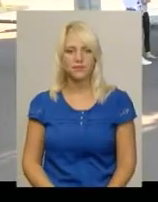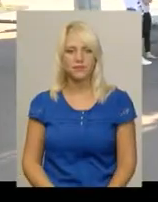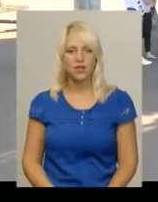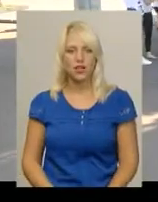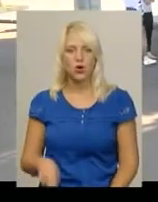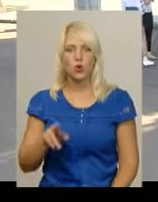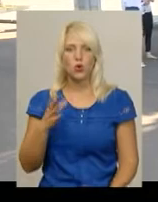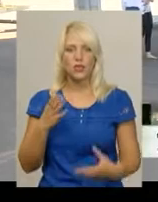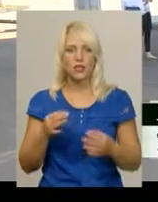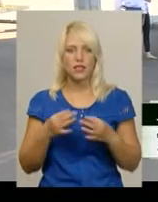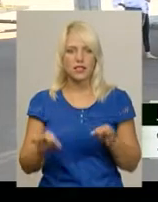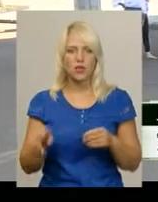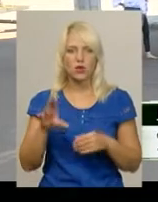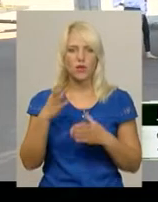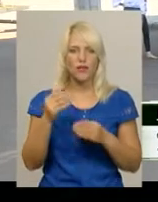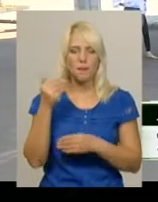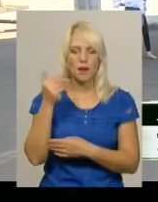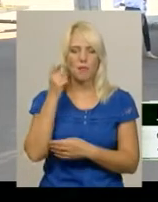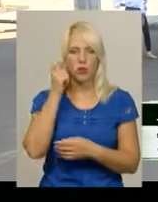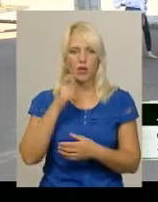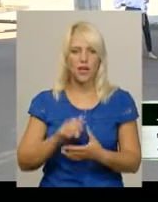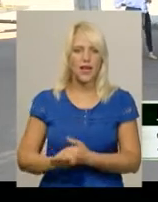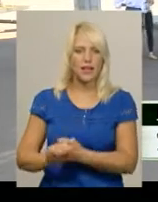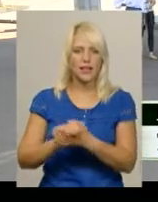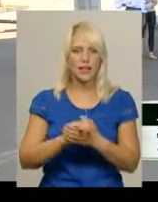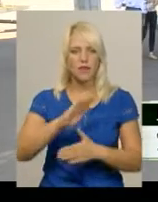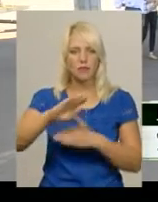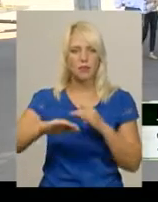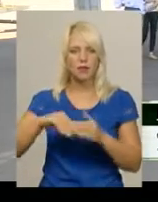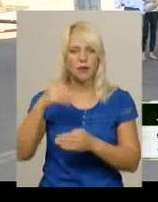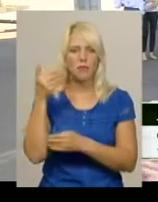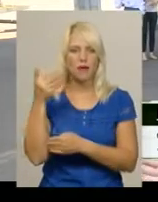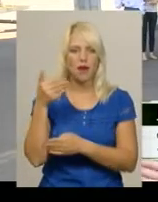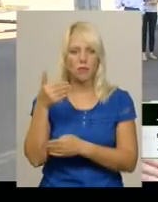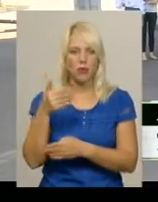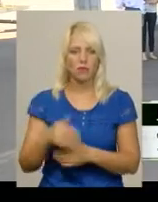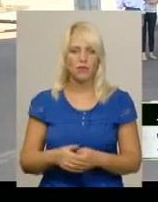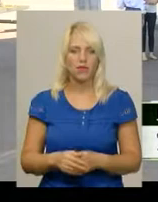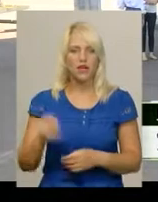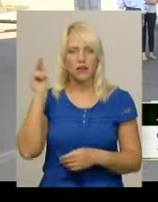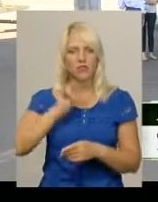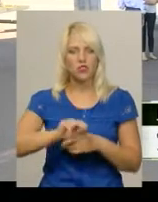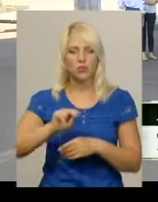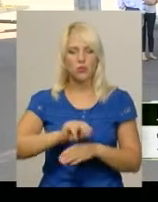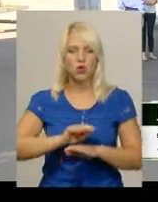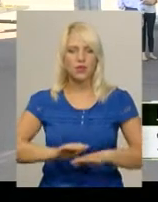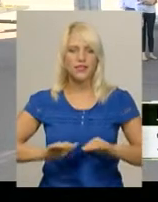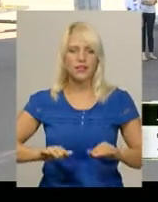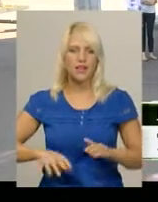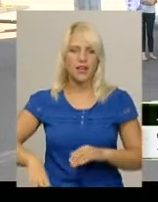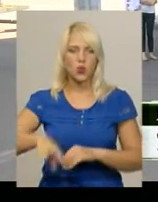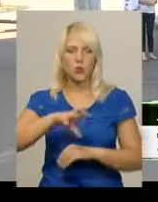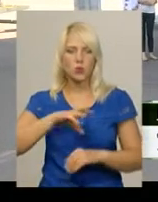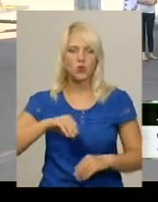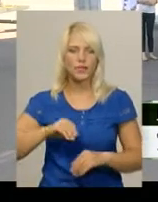«До Дня Незалежності, до Дня прапора України єднаємось під прапором. Вчимо дітей всіх